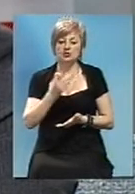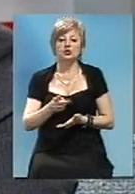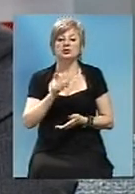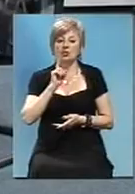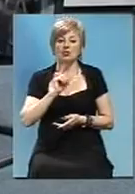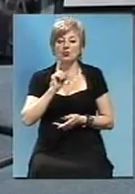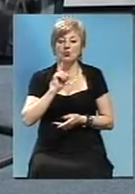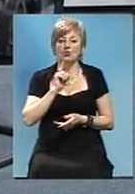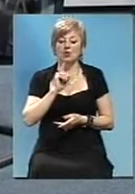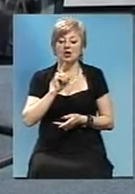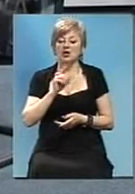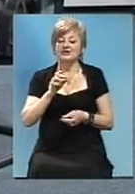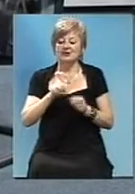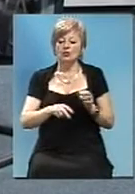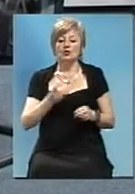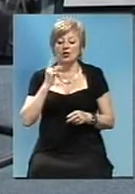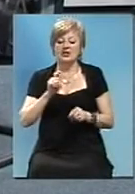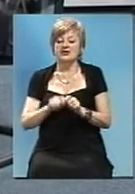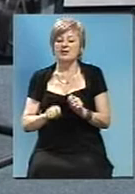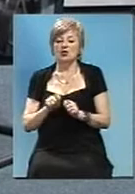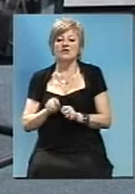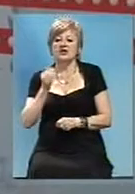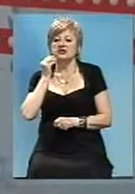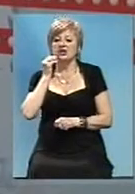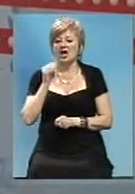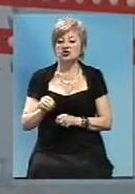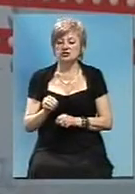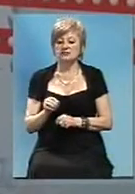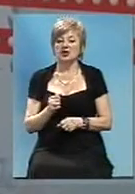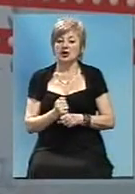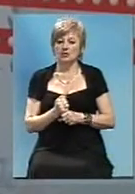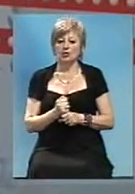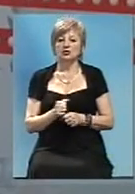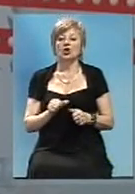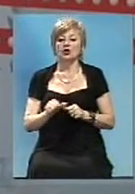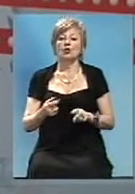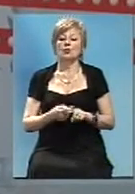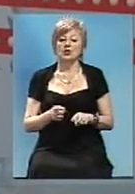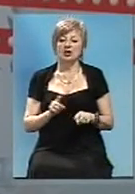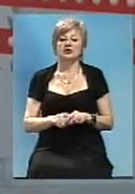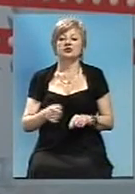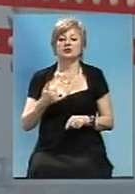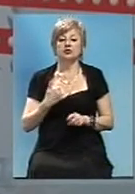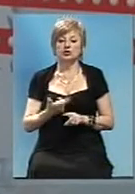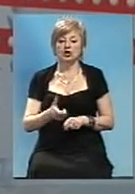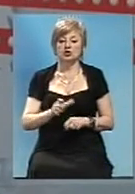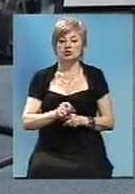не проверять качіство структура «Укравтодора». Помімо цих структур, у нас ще дуже багато